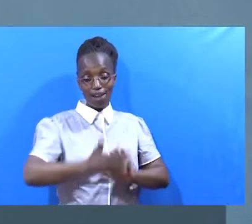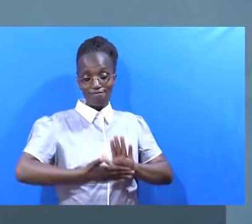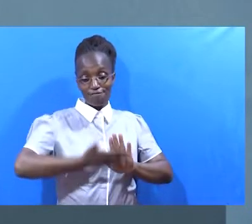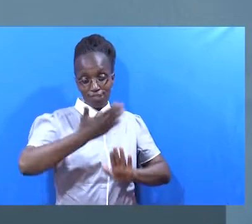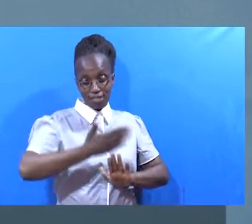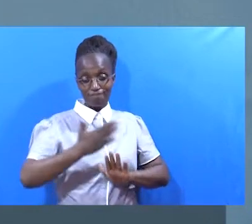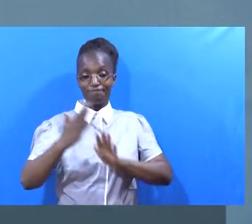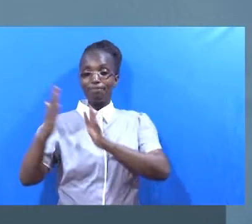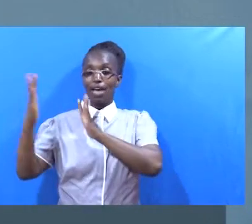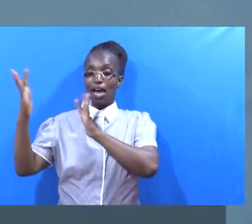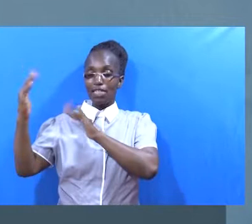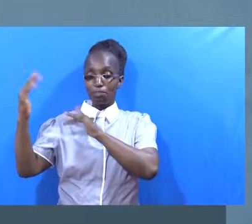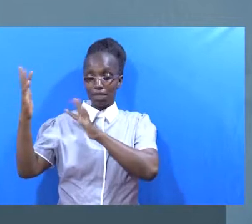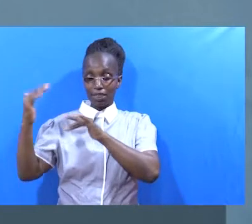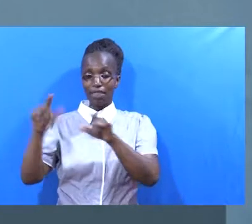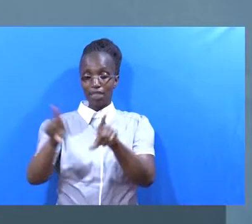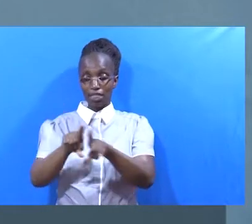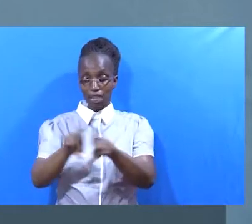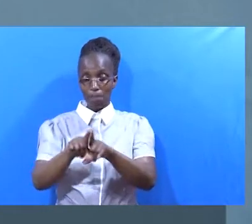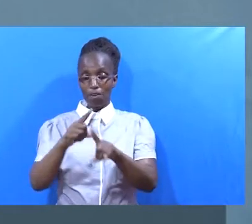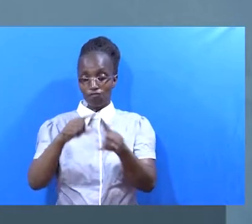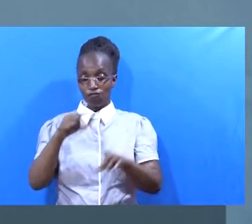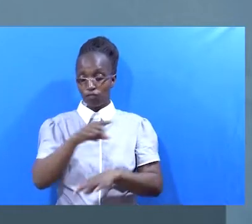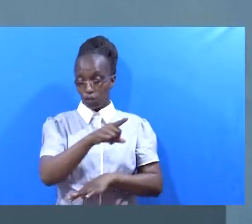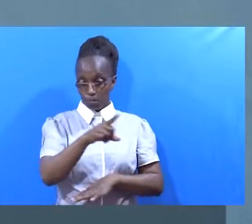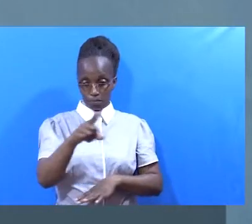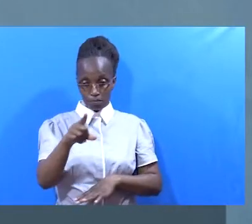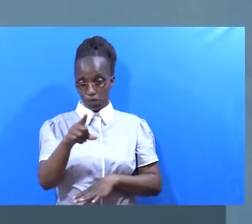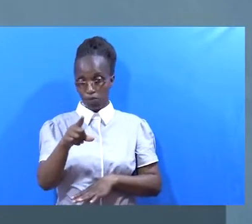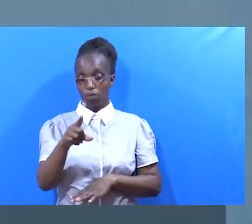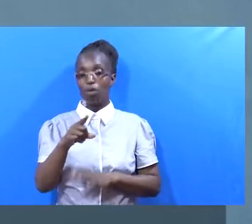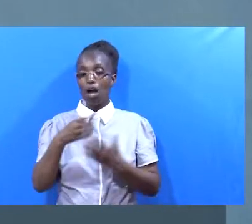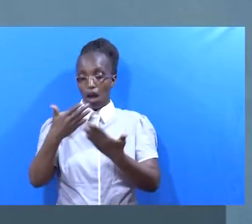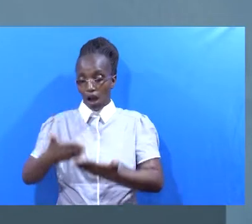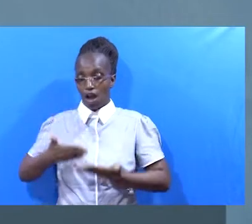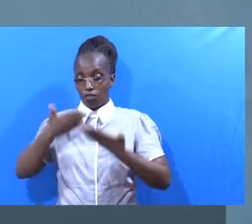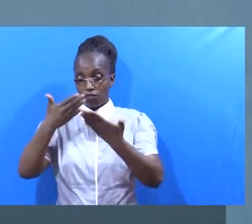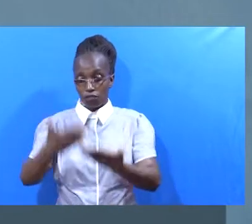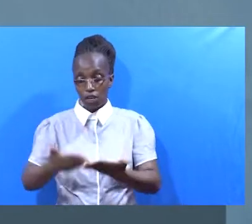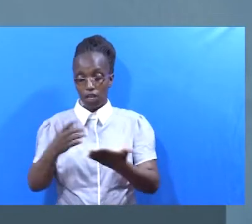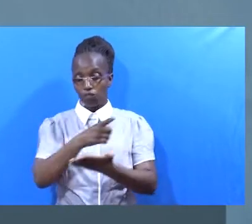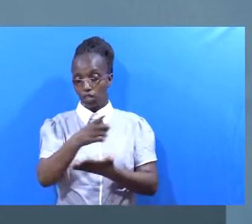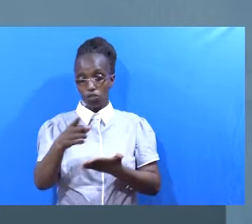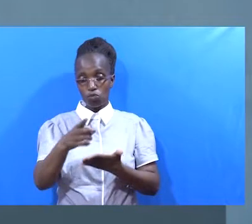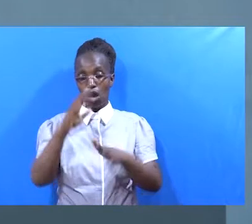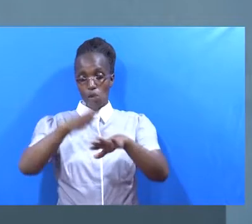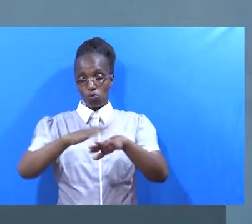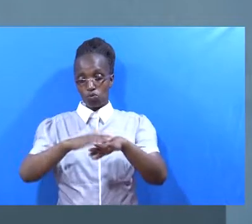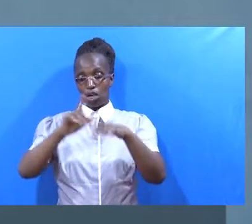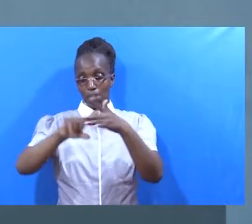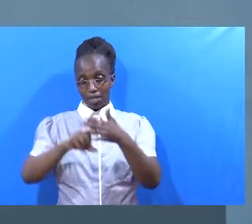Imewapasa vivyo kutawatha migu nini kwanini Kwa kuwa nimewapa